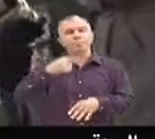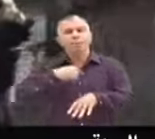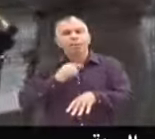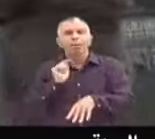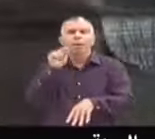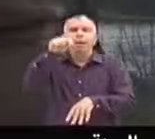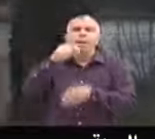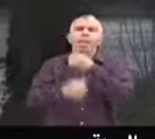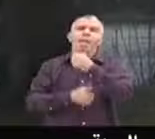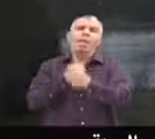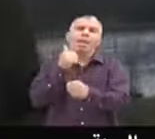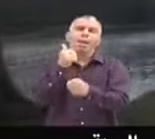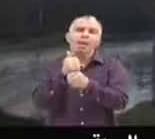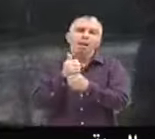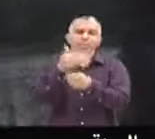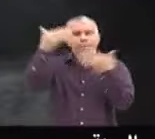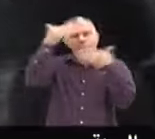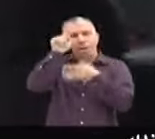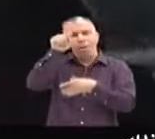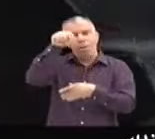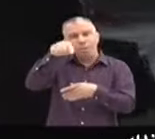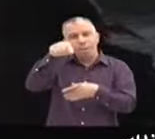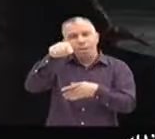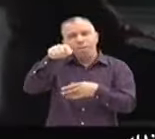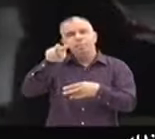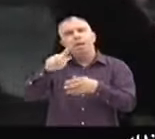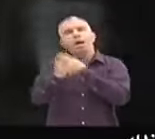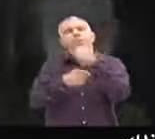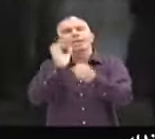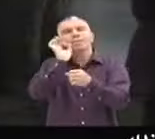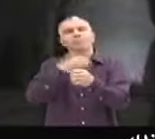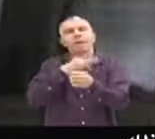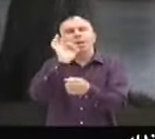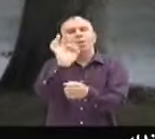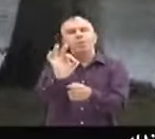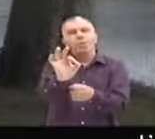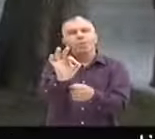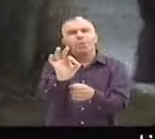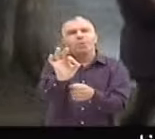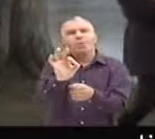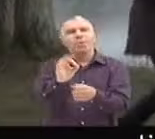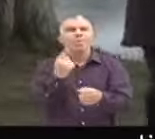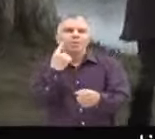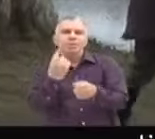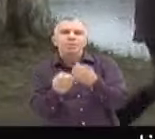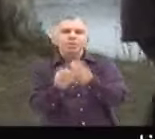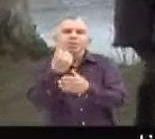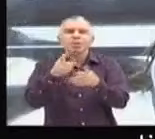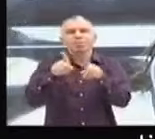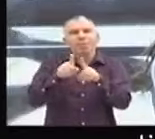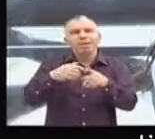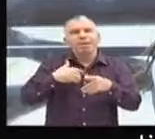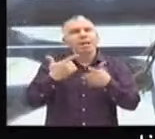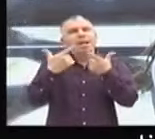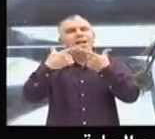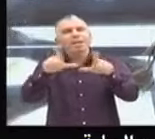Je retourne au moins une fois par an au Maroc. Dans mon village, pas autant que je voudrais, mais ça apaise et on